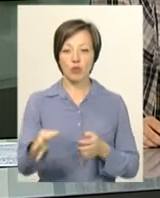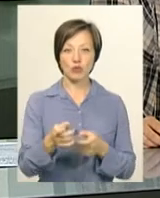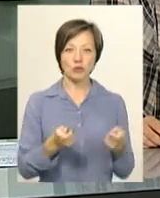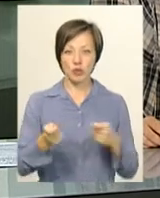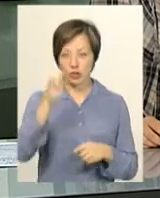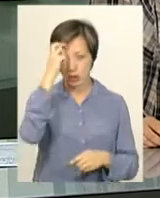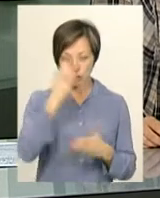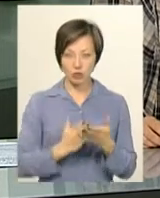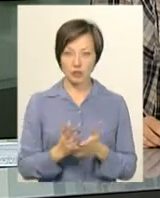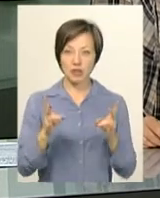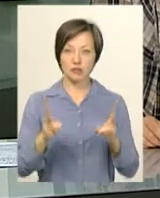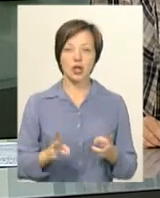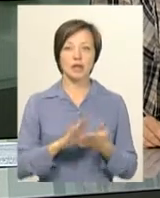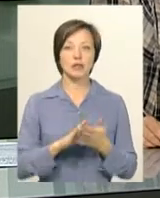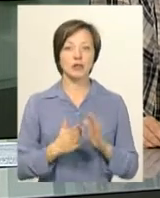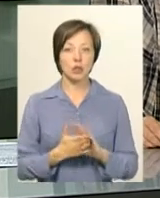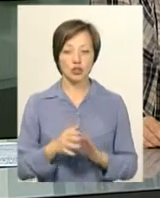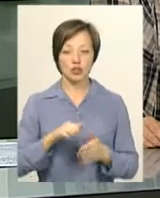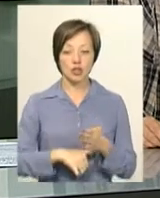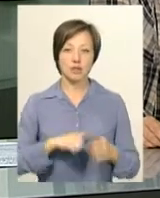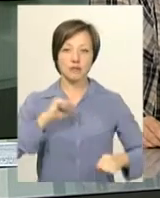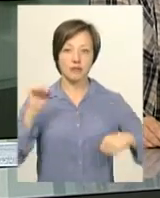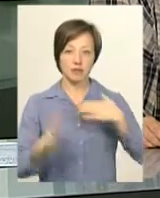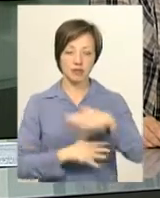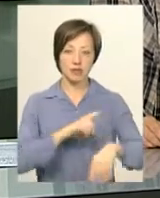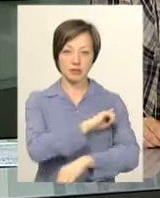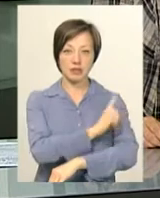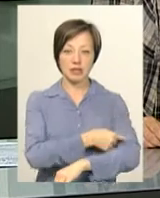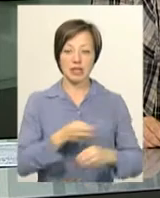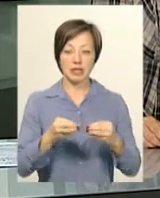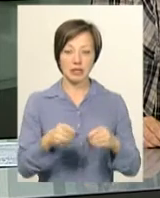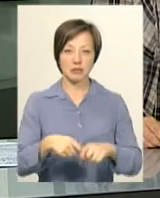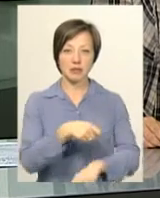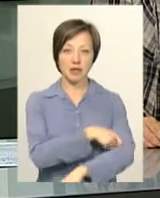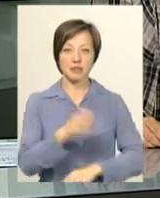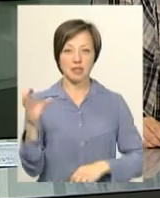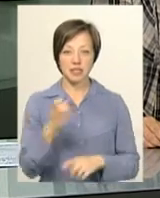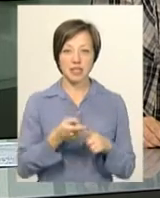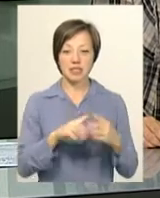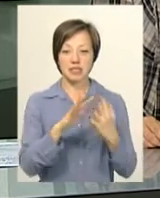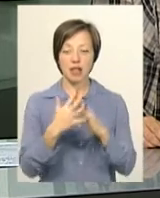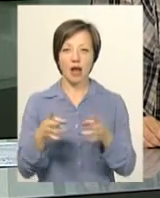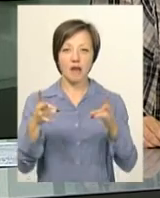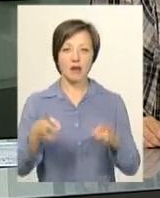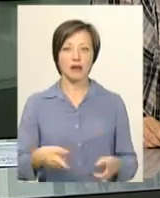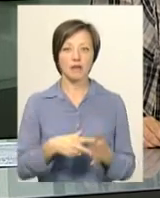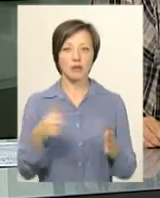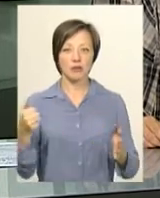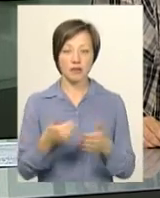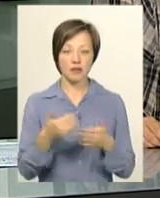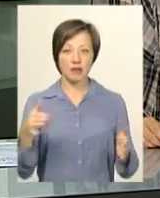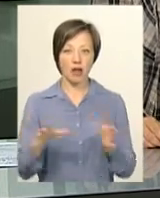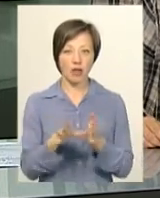служби з надзвичайних ситуацій Андрія Козака, через пориви вітру, які сягали 10 метрів за секунду, ці села були аварійно відключені від